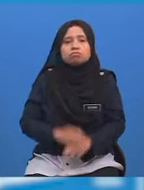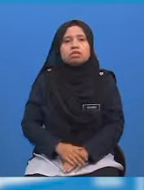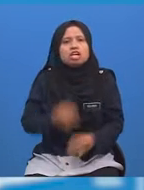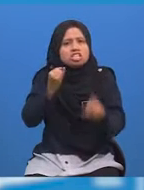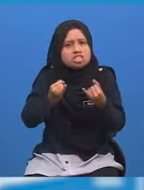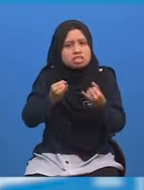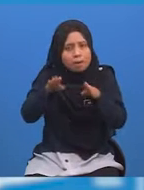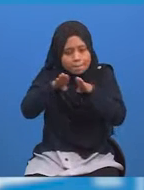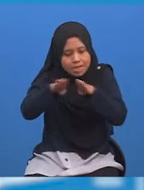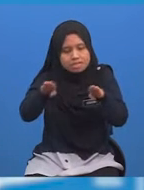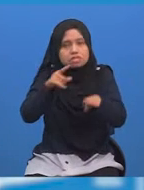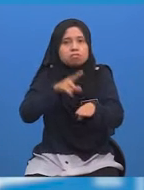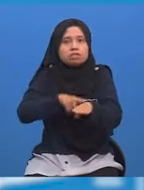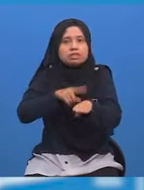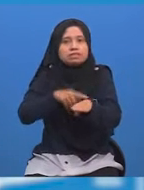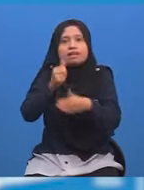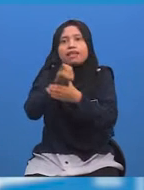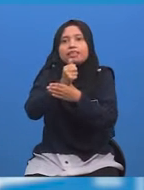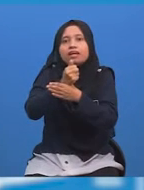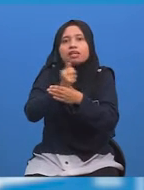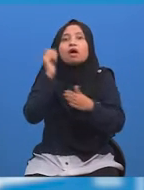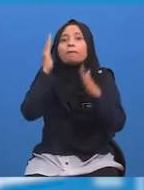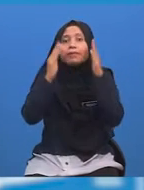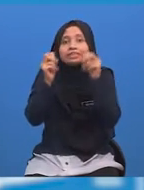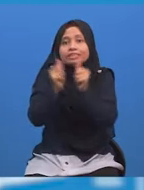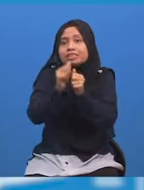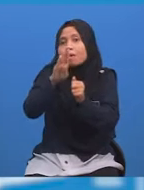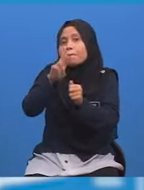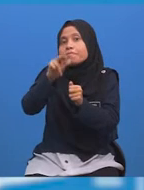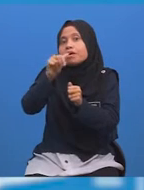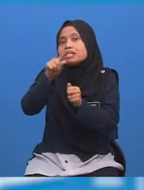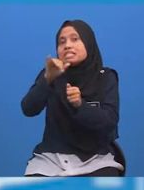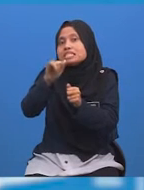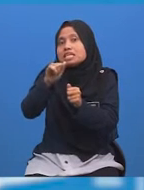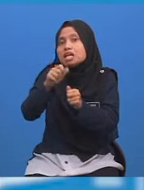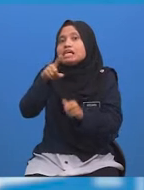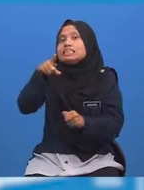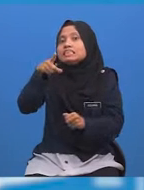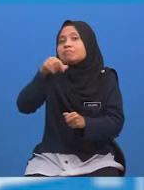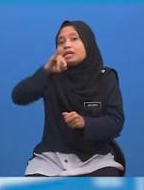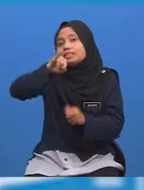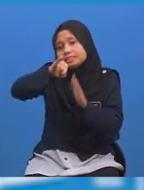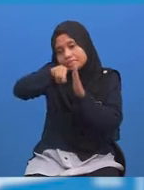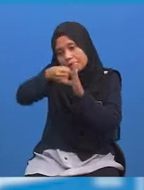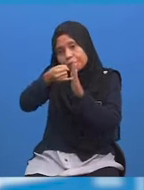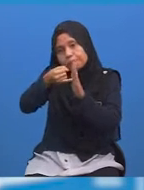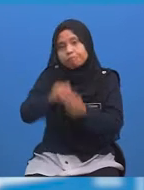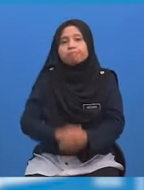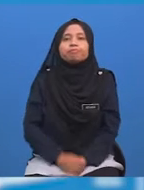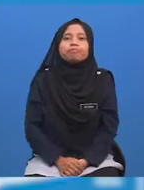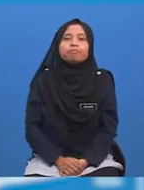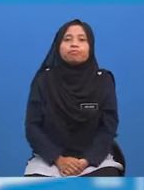Jika Beza masa di antara Malaysia dengan Brazil Ialah 11